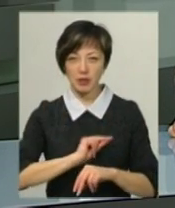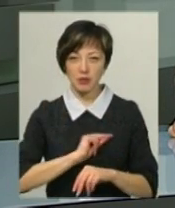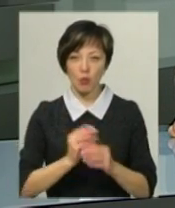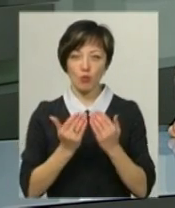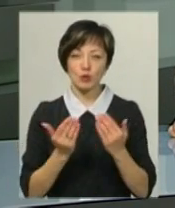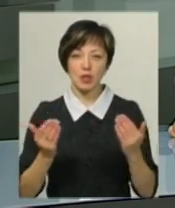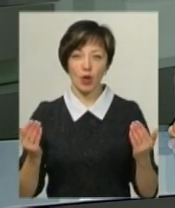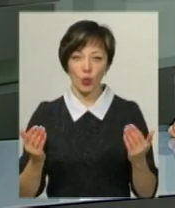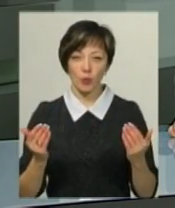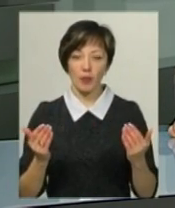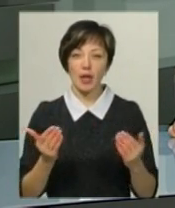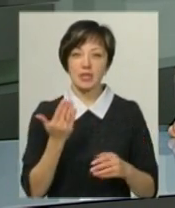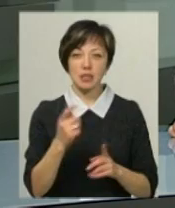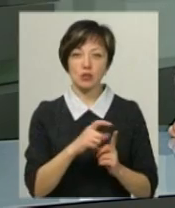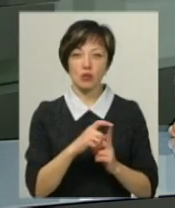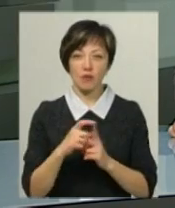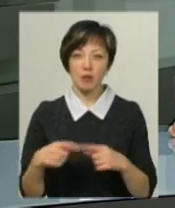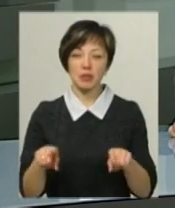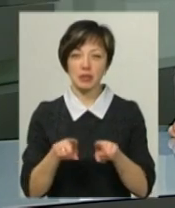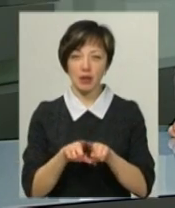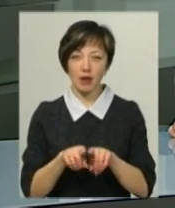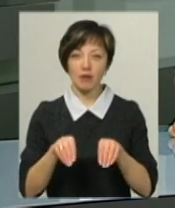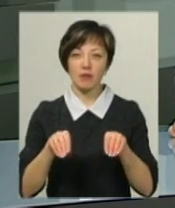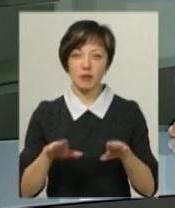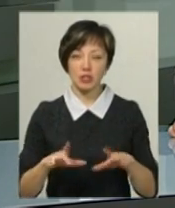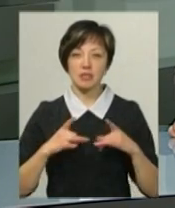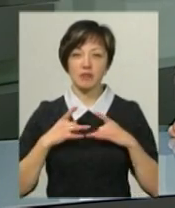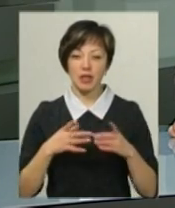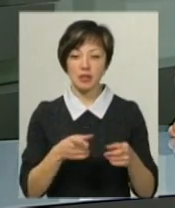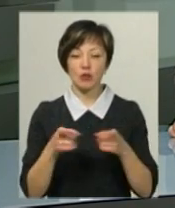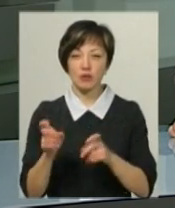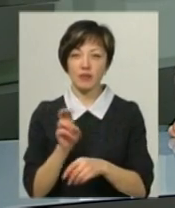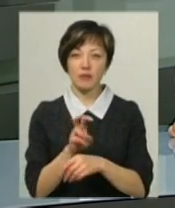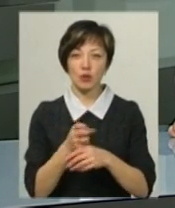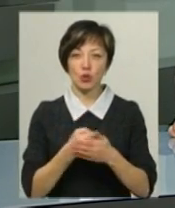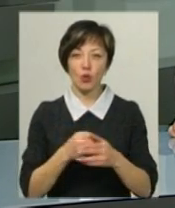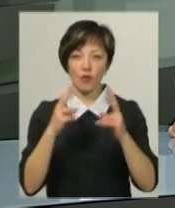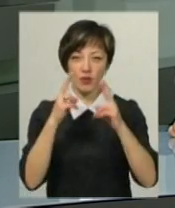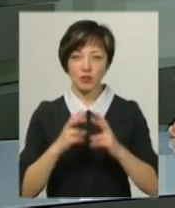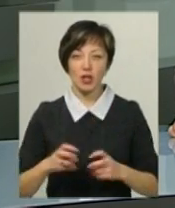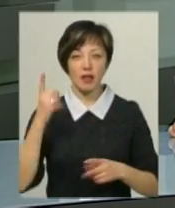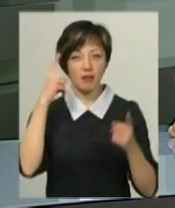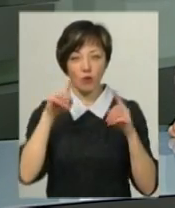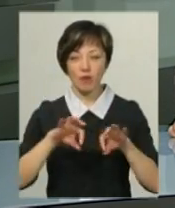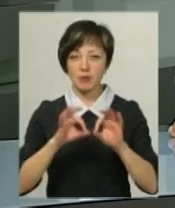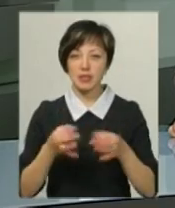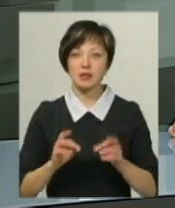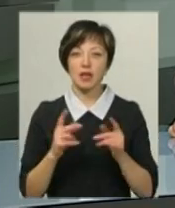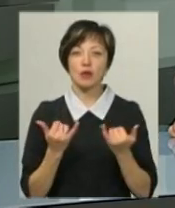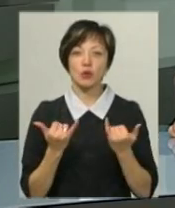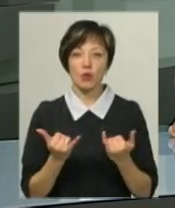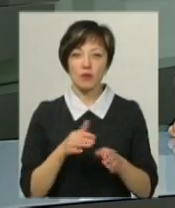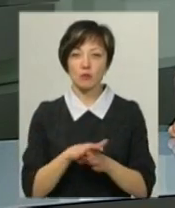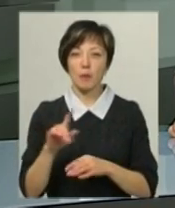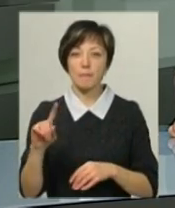музею Ольга Нікітіна. За її словами, так у музеї вирішили на свята залучати відвідувачів до вивчення творів мистецтва. Як сьогодні відбувся